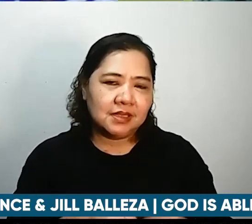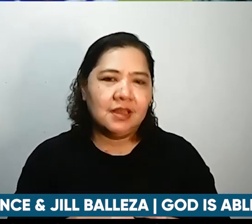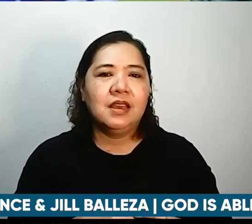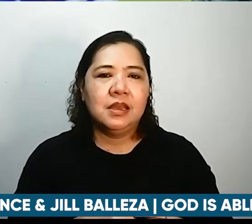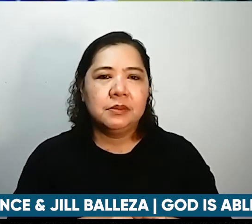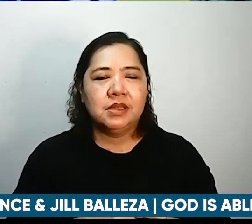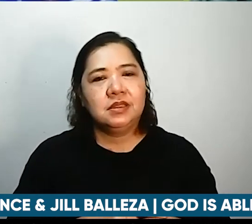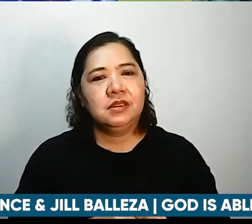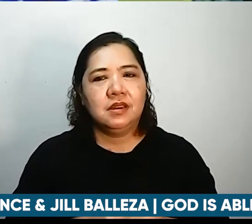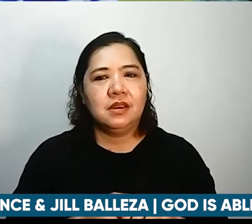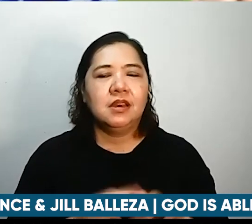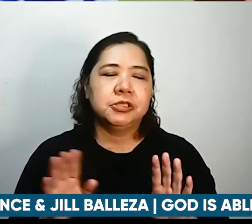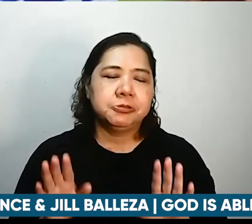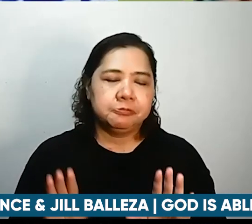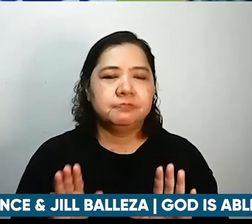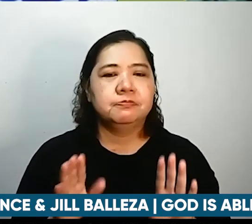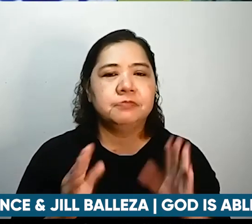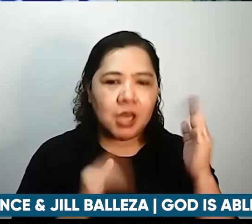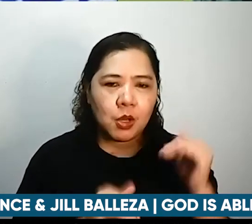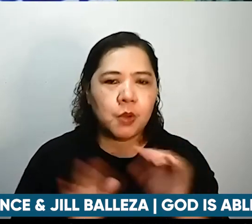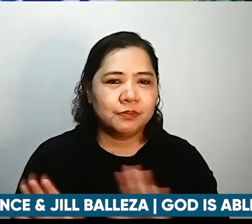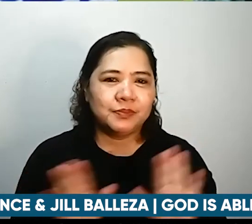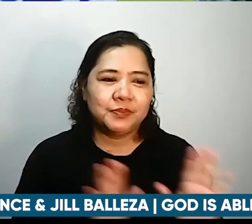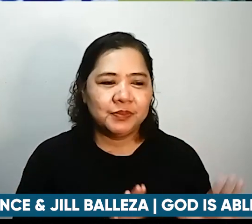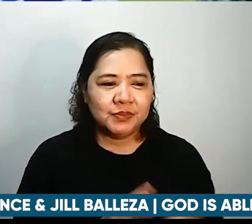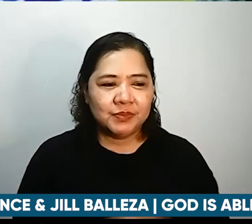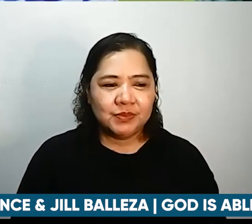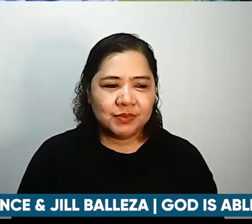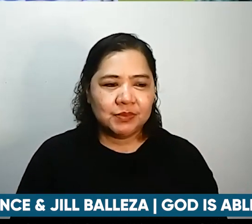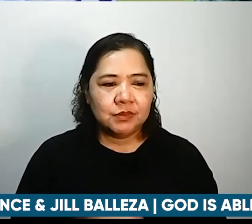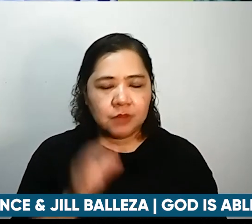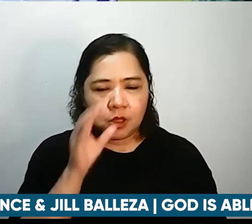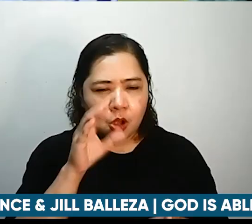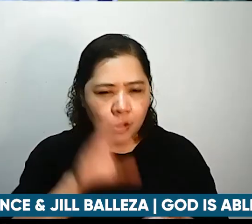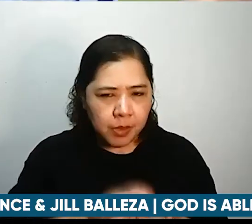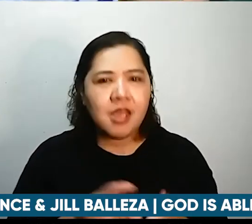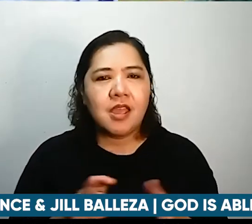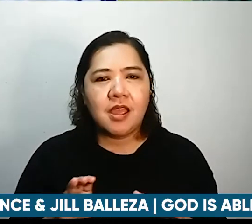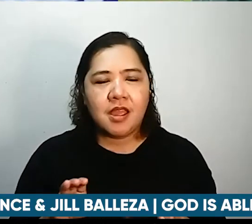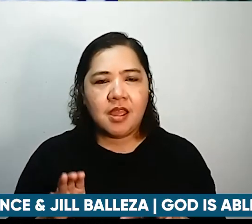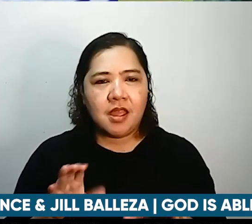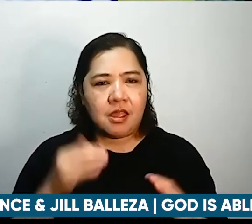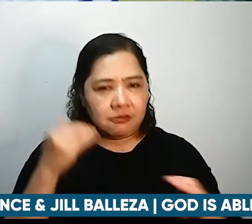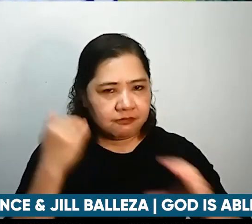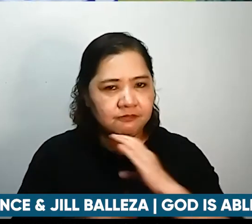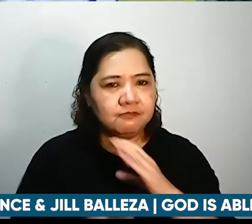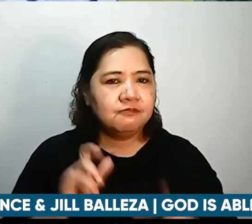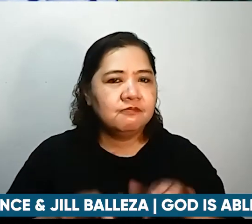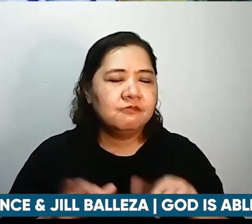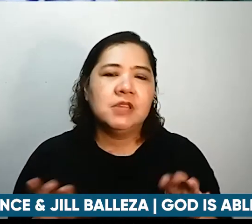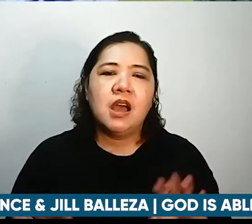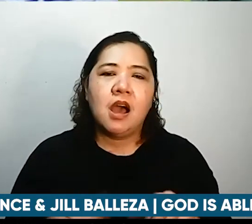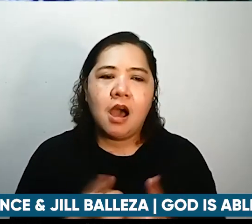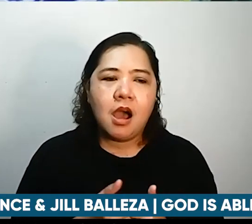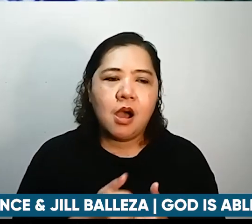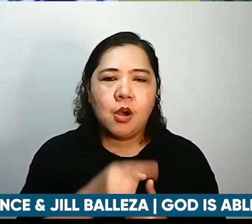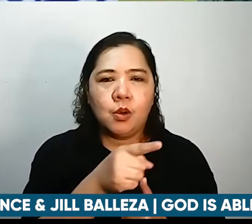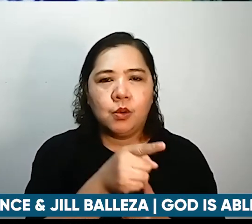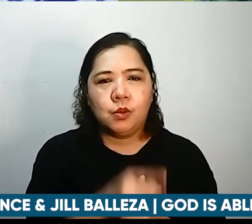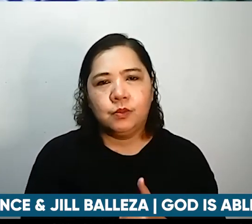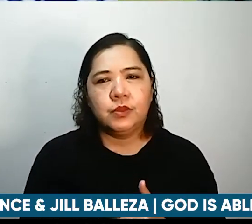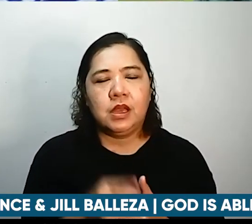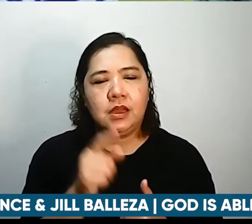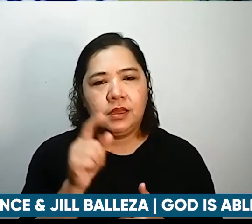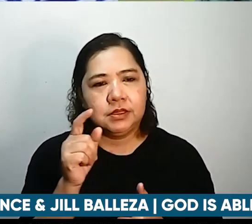napaka-encouraging for you type nyo po dyan comment nyo po dyan how this conversation encouraged you how this conversation reminded you